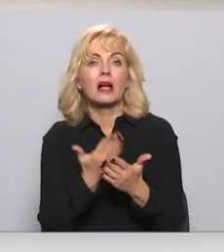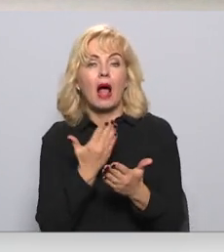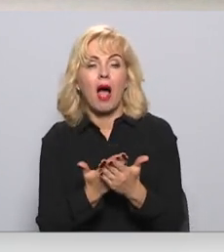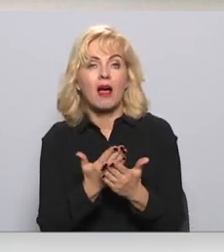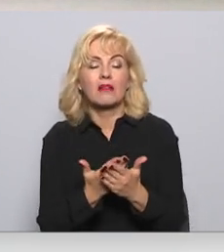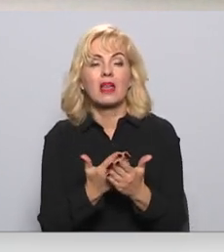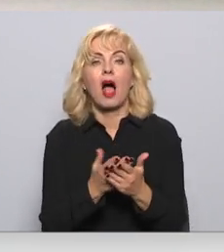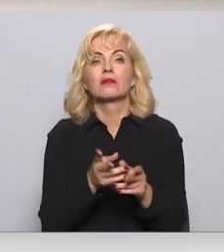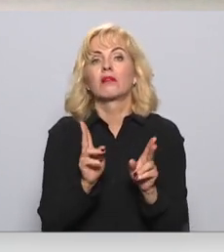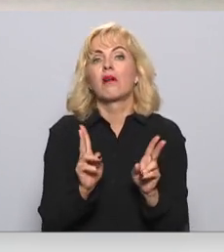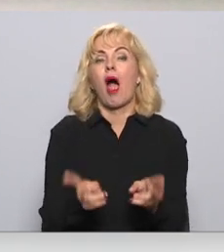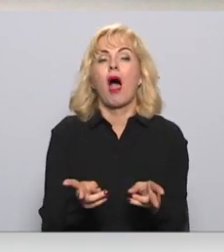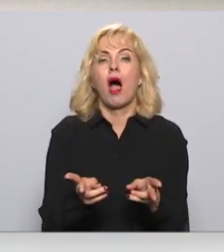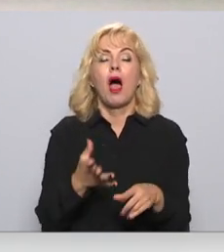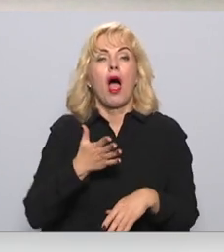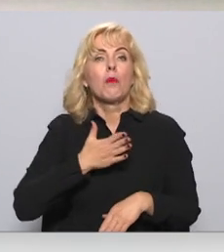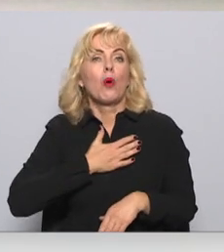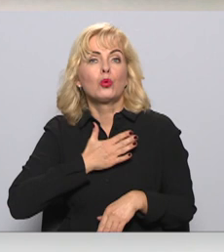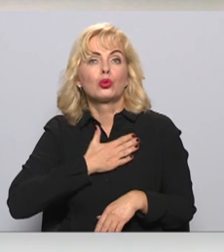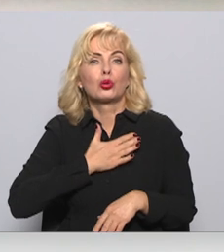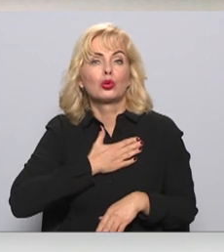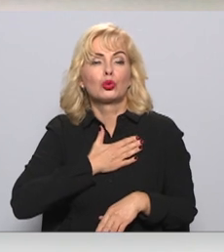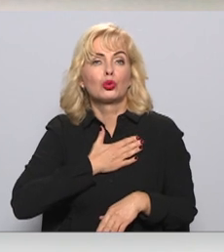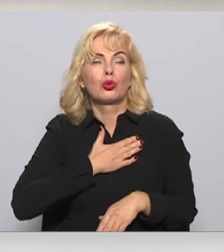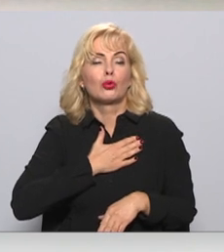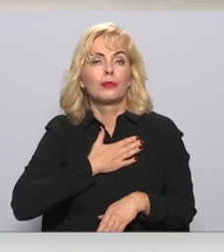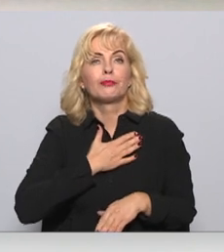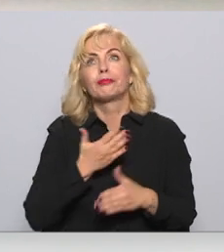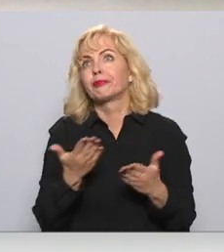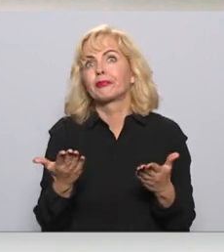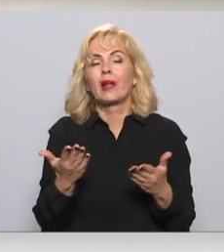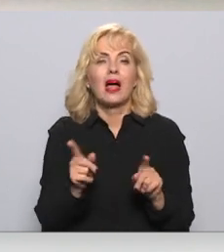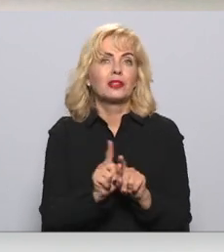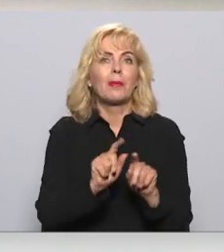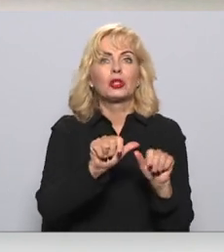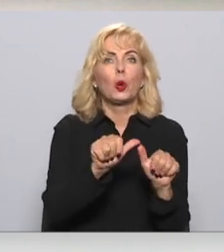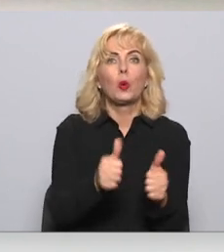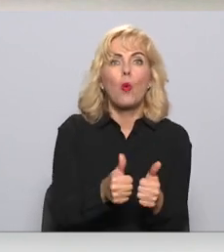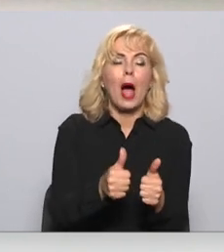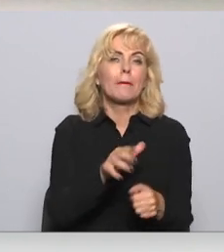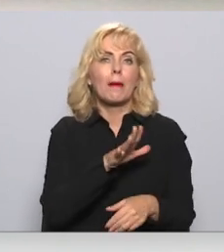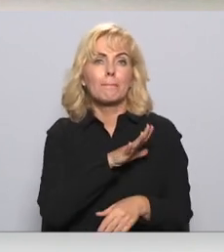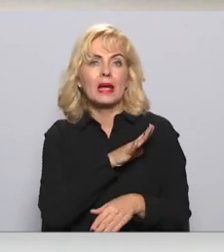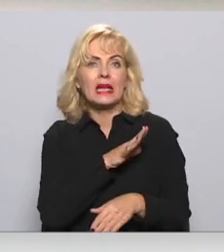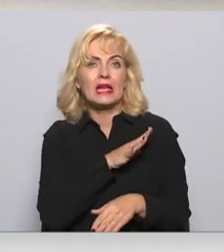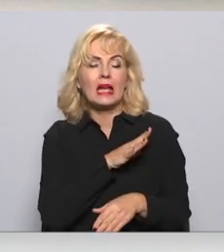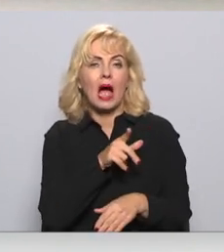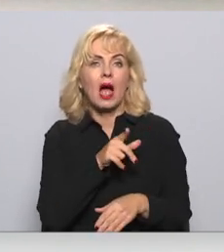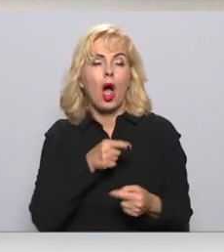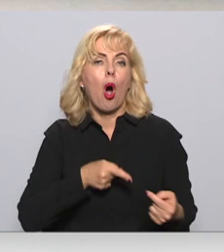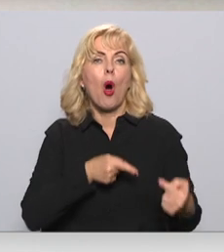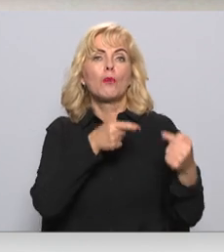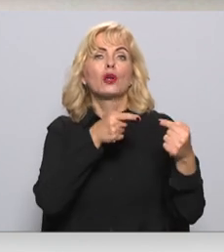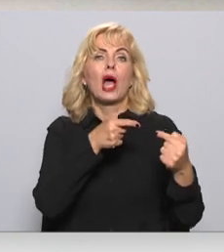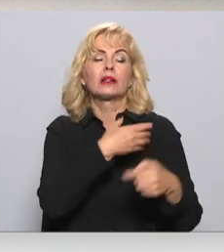ka mūsu loma gandrīzai bija oponēt